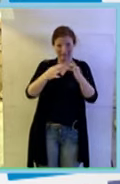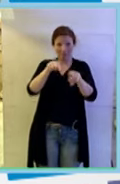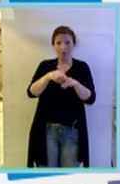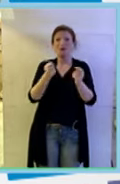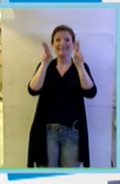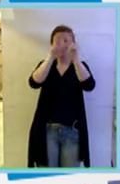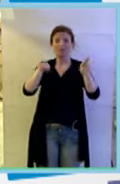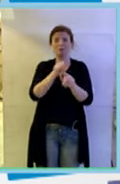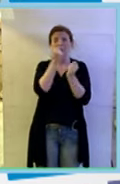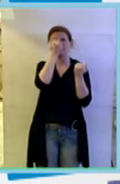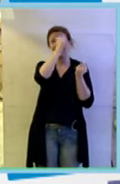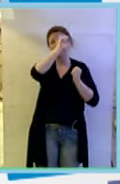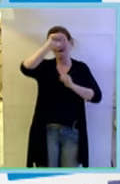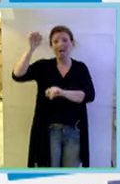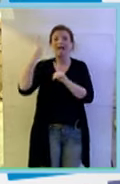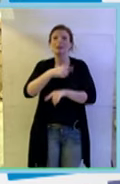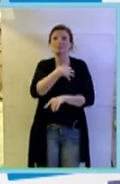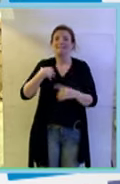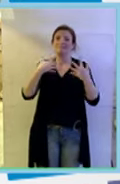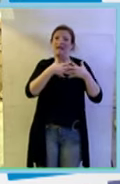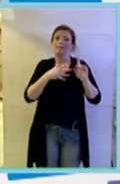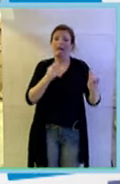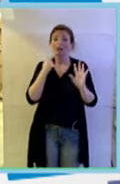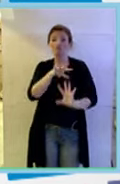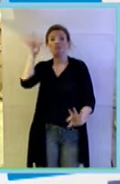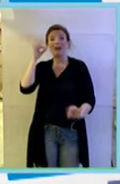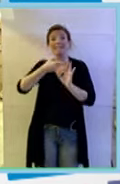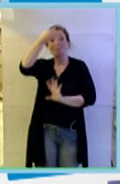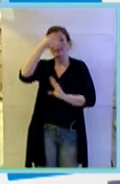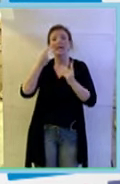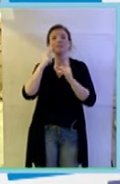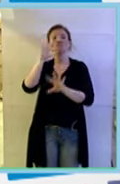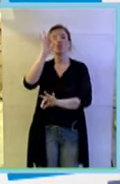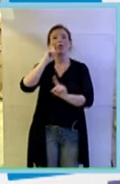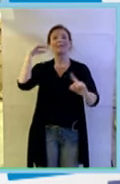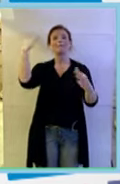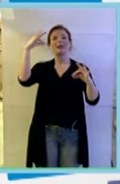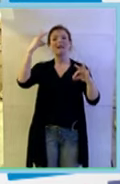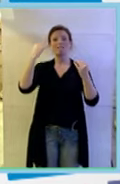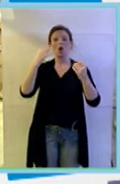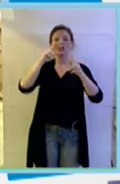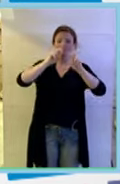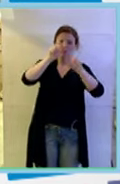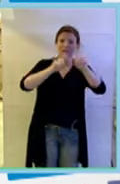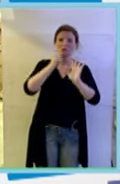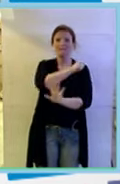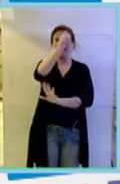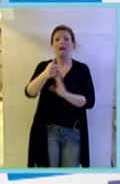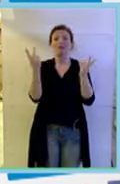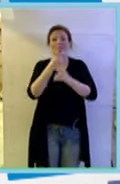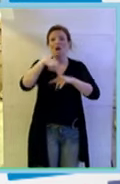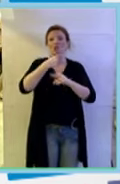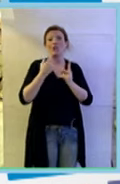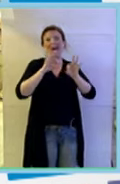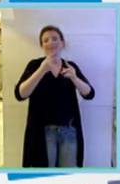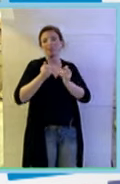internazionale incredibile questa è Scientific American che ti sceglie fra i 50 migliori ricercatori dell'anno poi noi giornalisti quando arriviamo dopo magari a